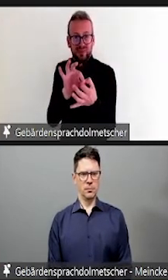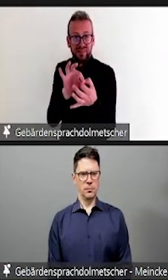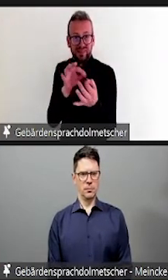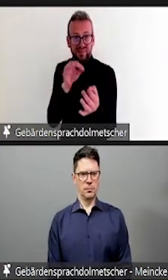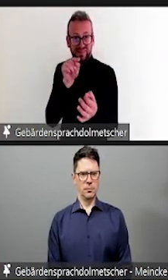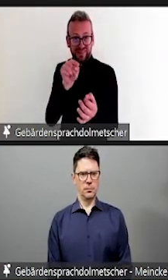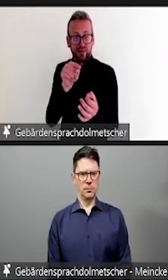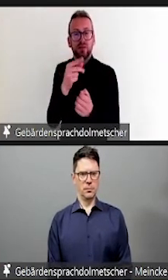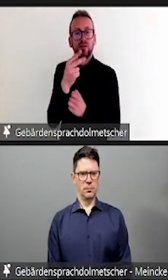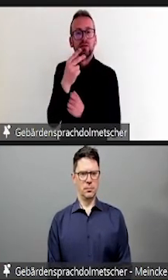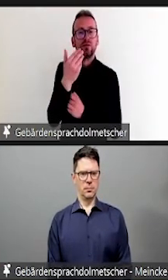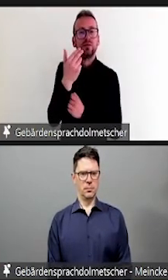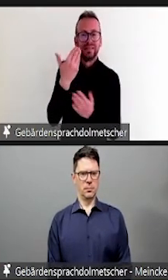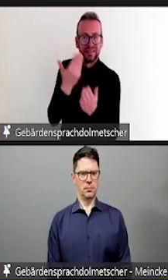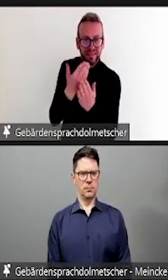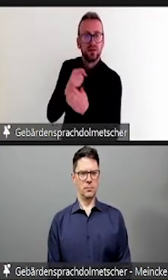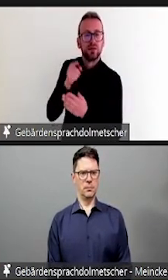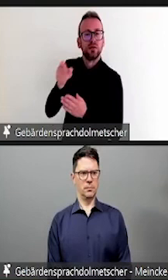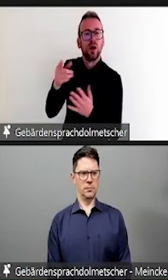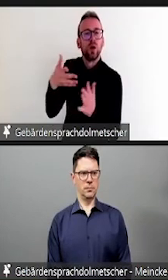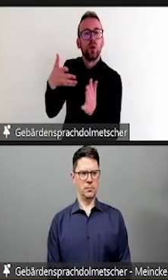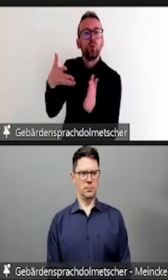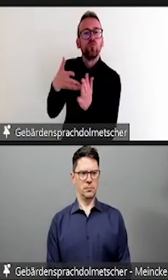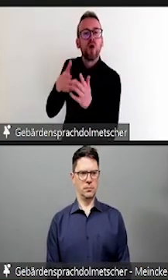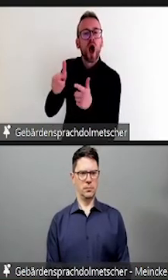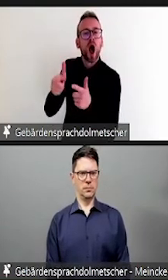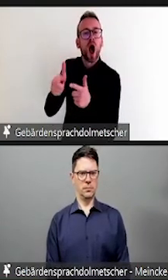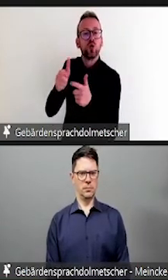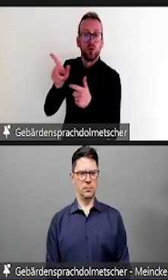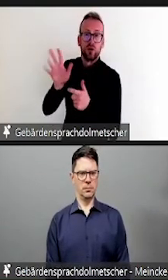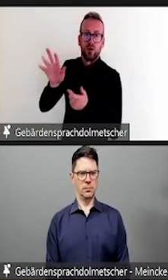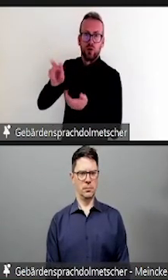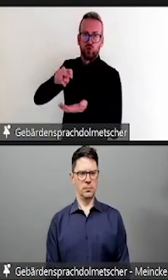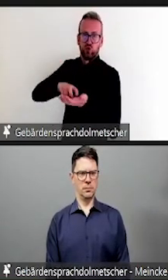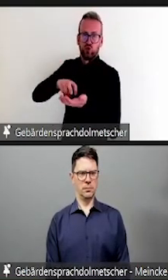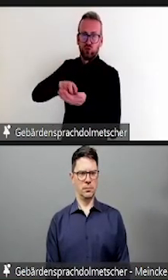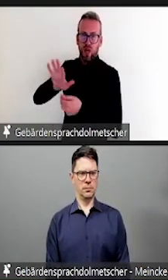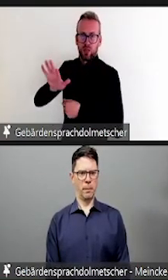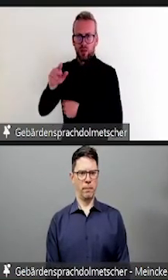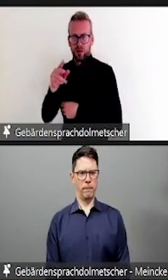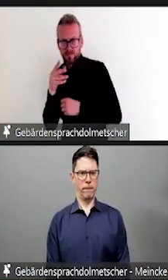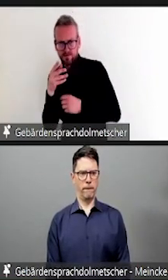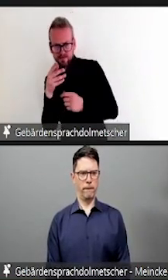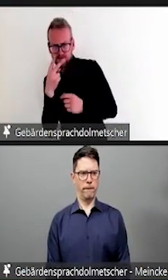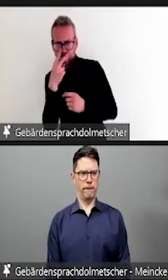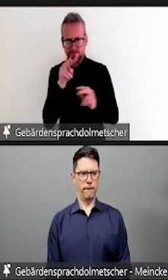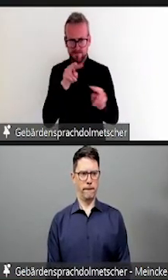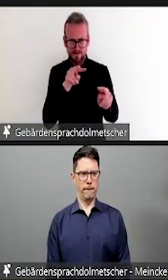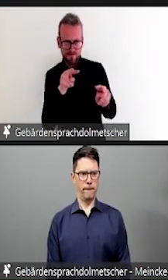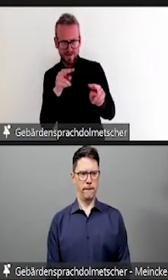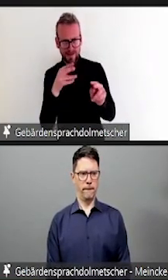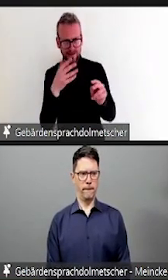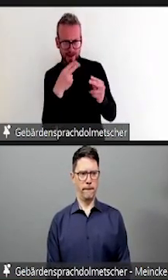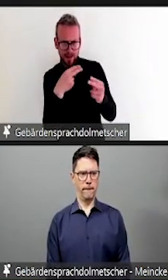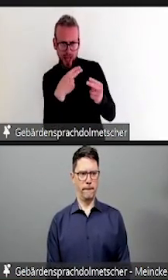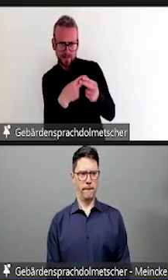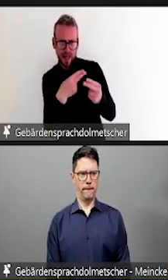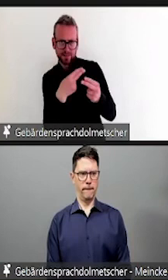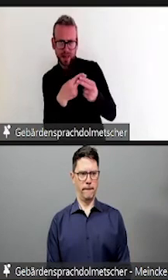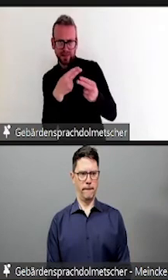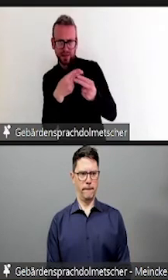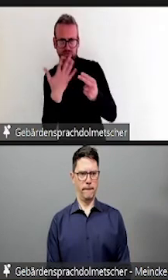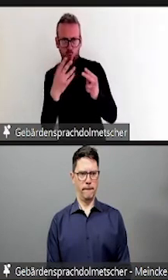dann eben Maßnahmen des Nachteilsausgleichs, die von den Studierenden dann beantragt werden müssen. Die